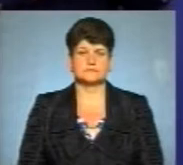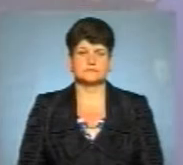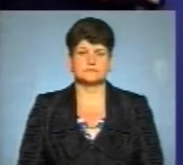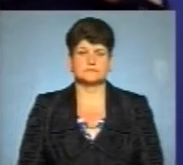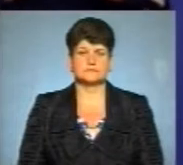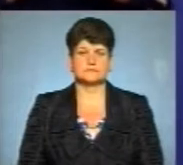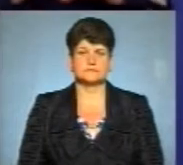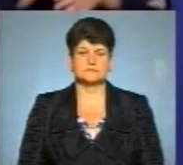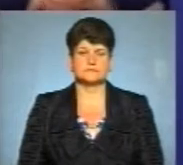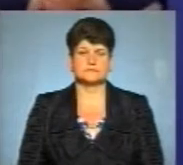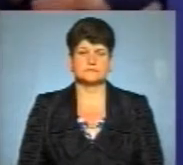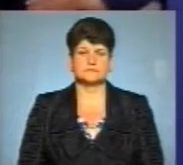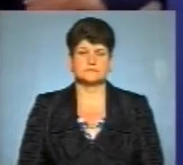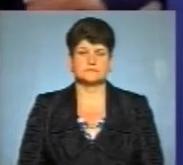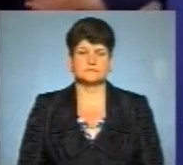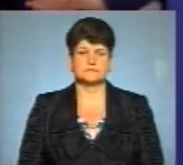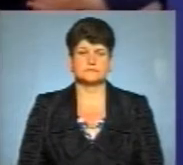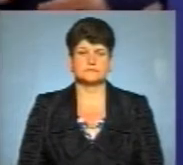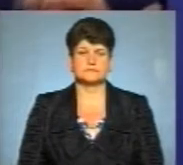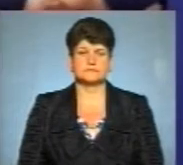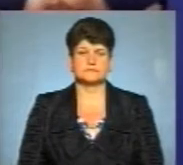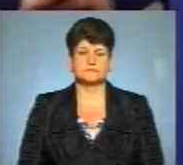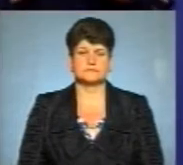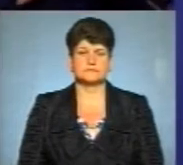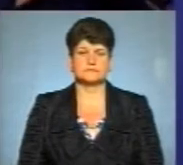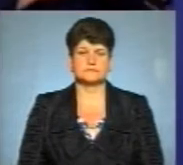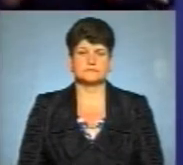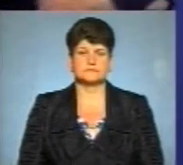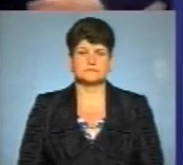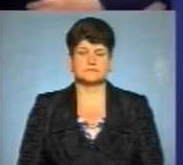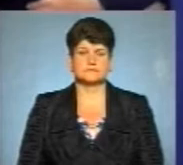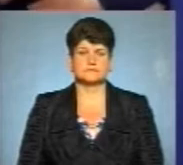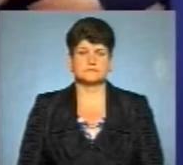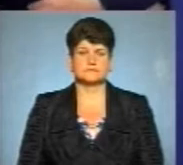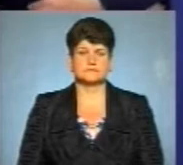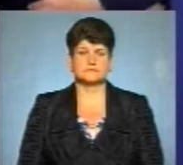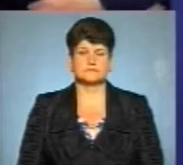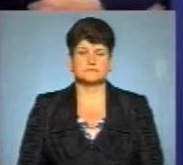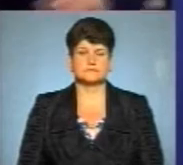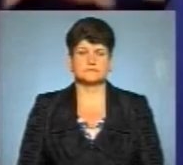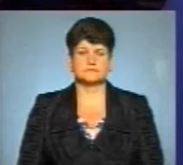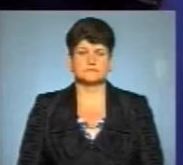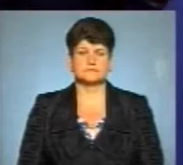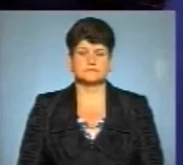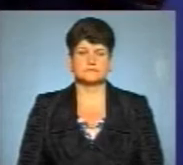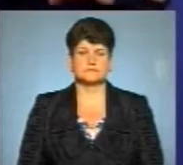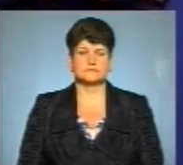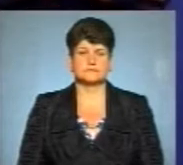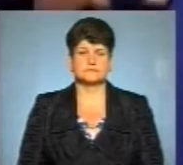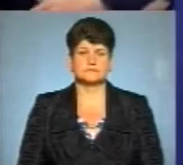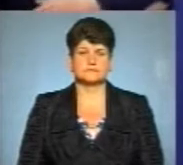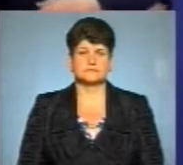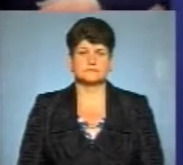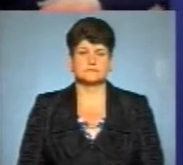Жінка 73 роки, мала супутні захворювання на цукровий